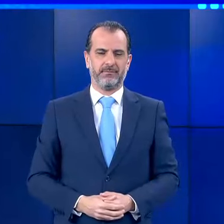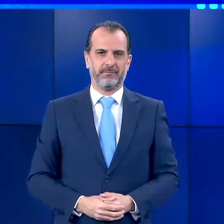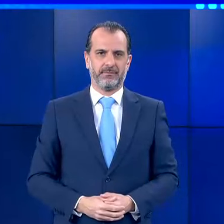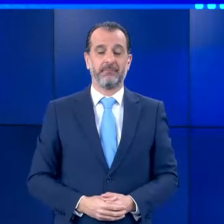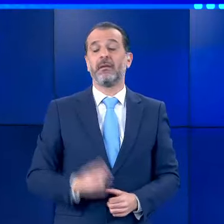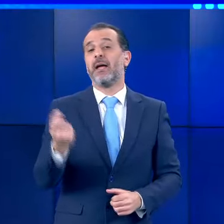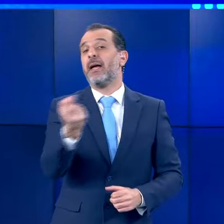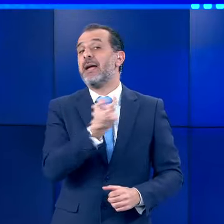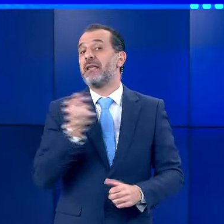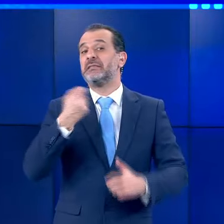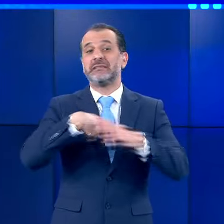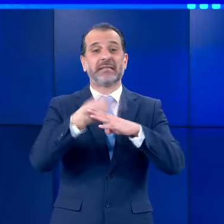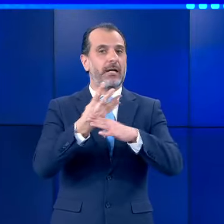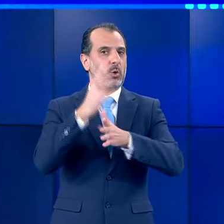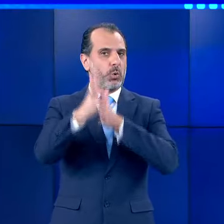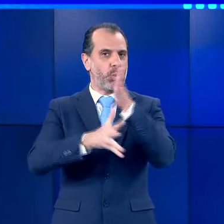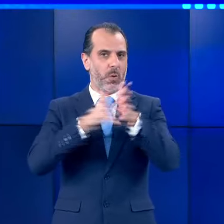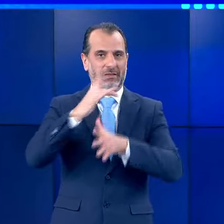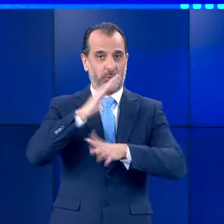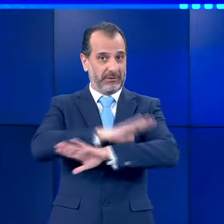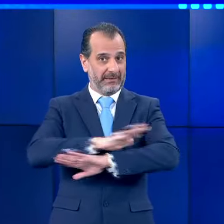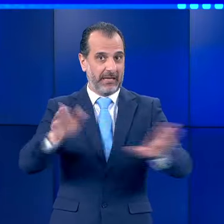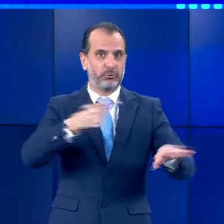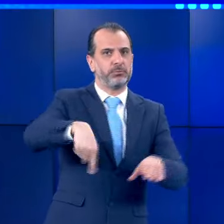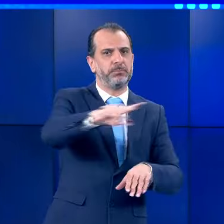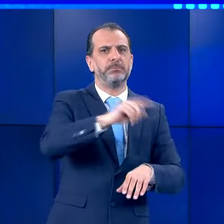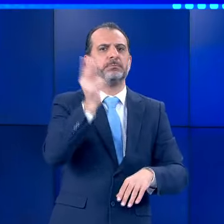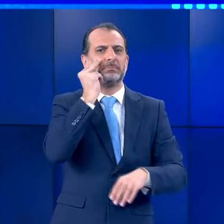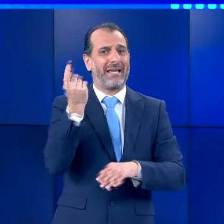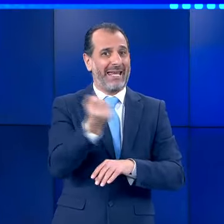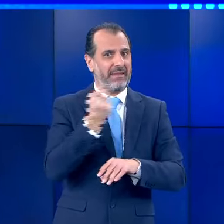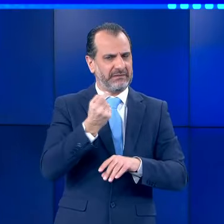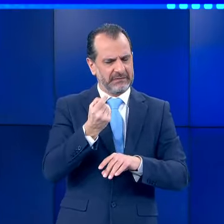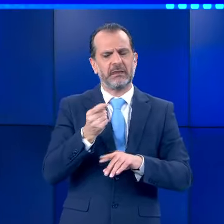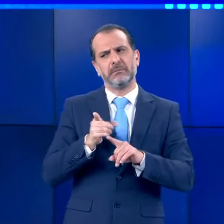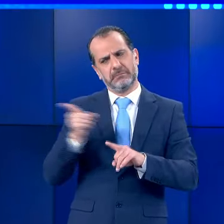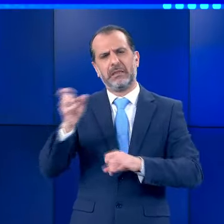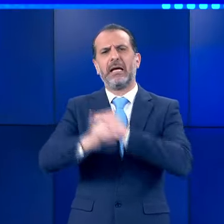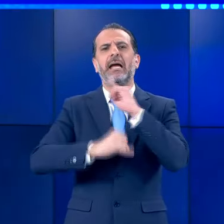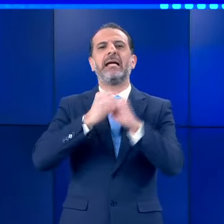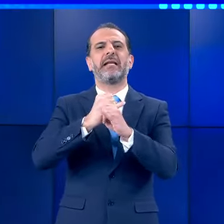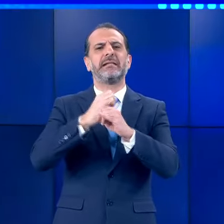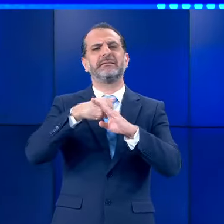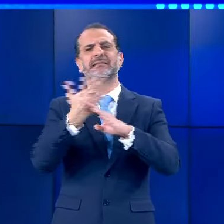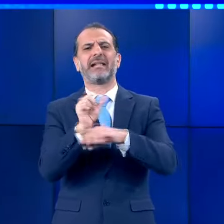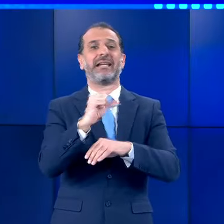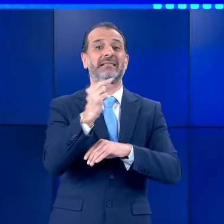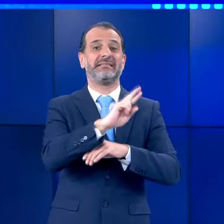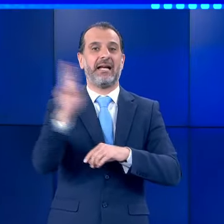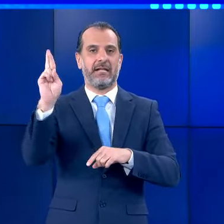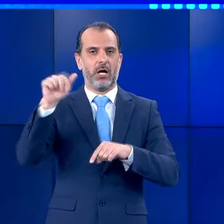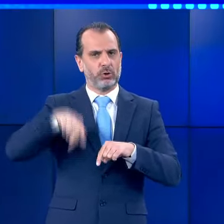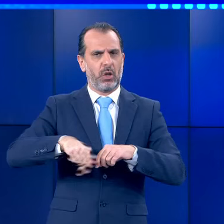Εδώ κυρίες και κύριοι ολοκληρώθηκε το απογευματινό δελτίο ειδήσων του ΣΤΑΡ. Για συνεχή ενημέρωση επισκεφτείτε το star.gr.